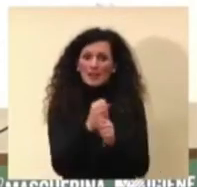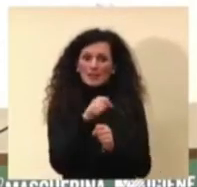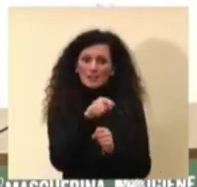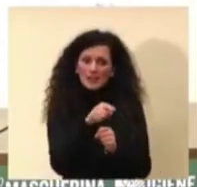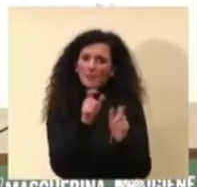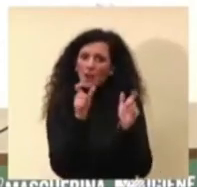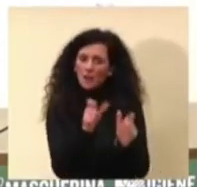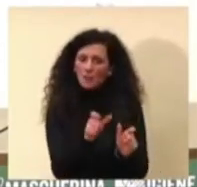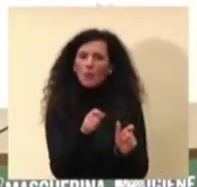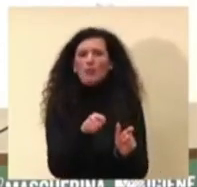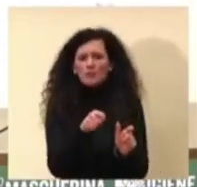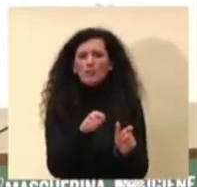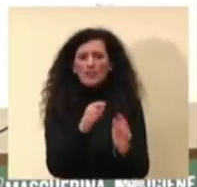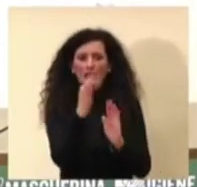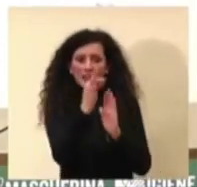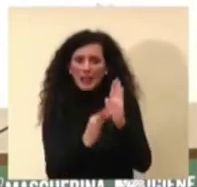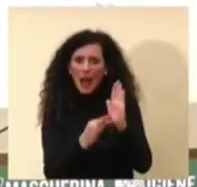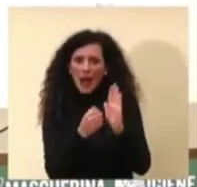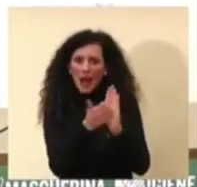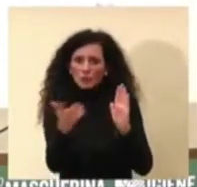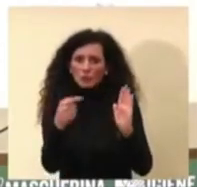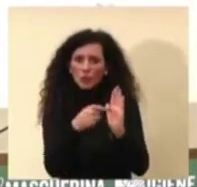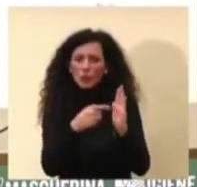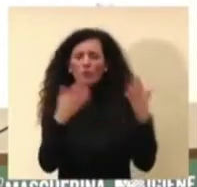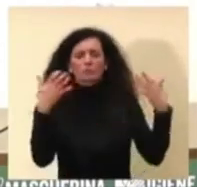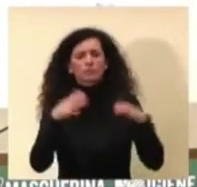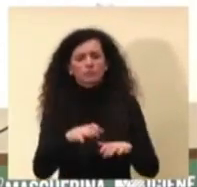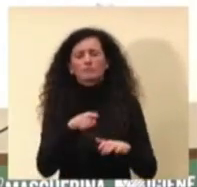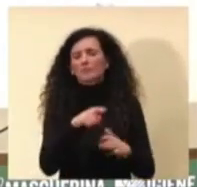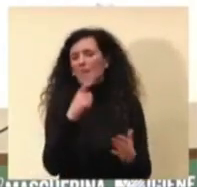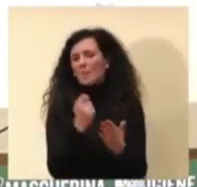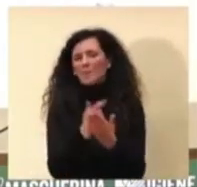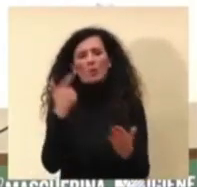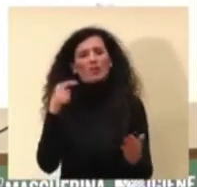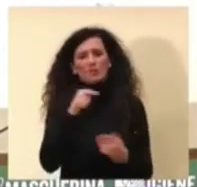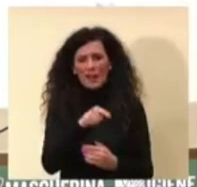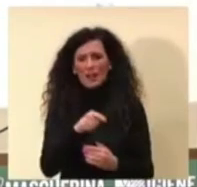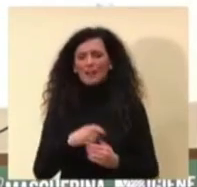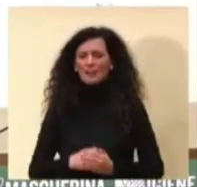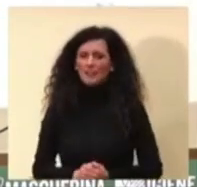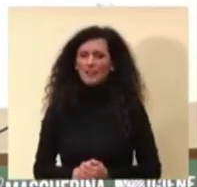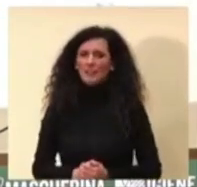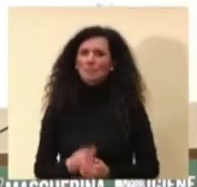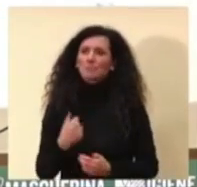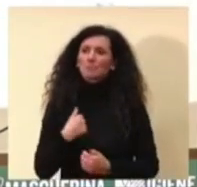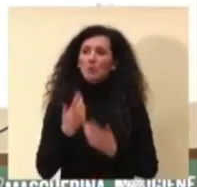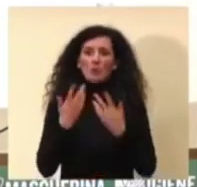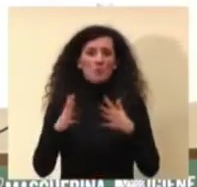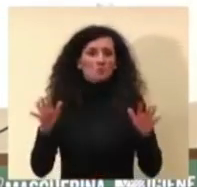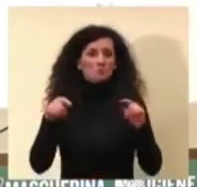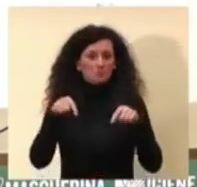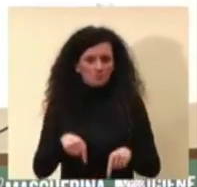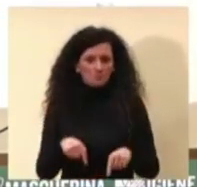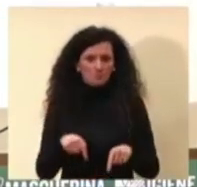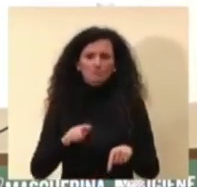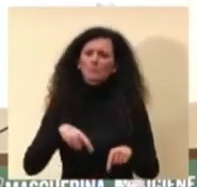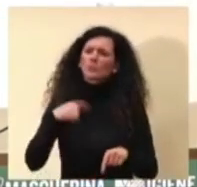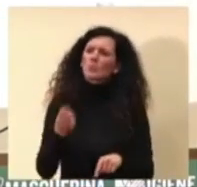credo meriti l'attenzione alla riflessione di tutti. Io mi fermerei qui poi ovviamente